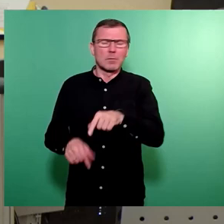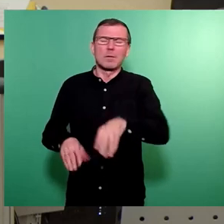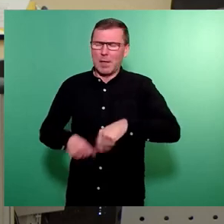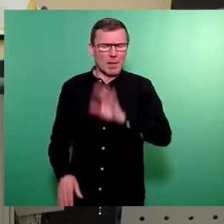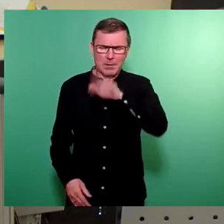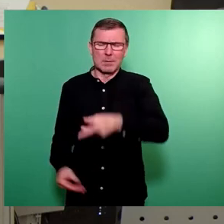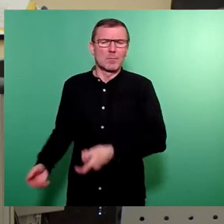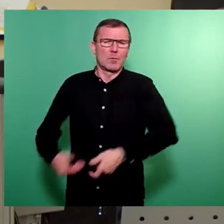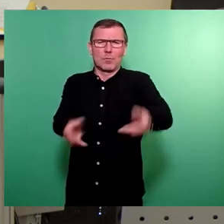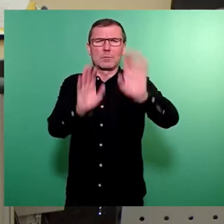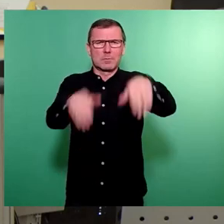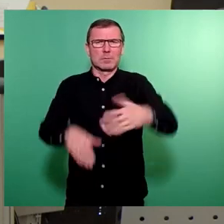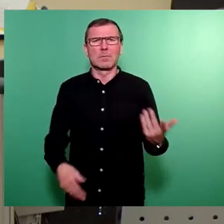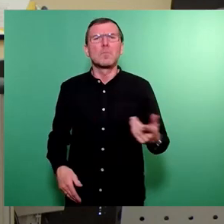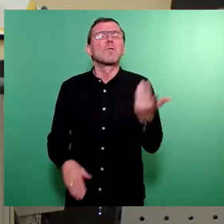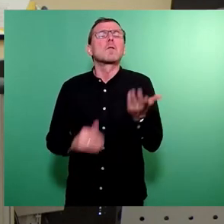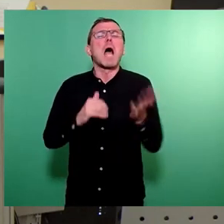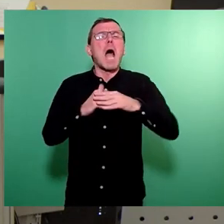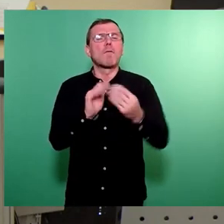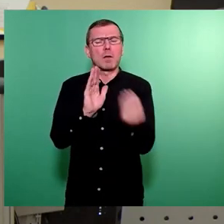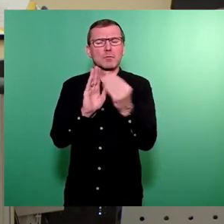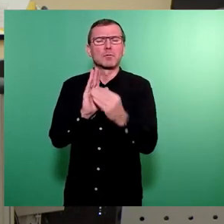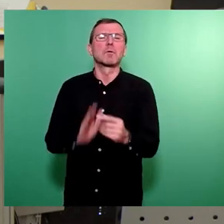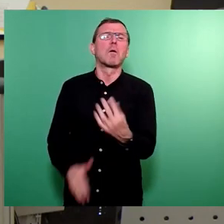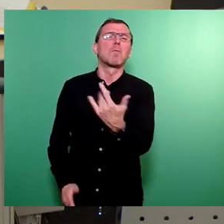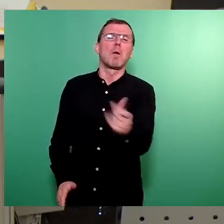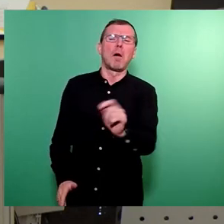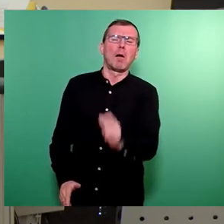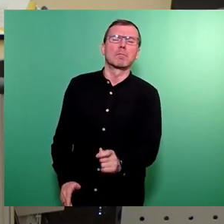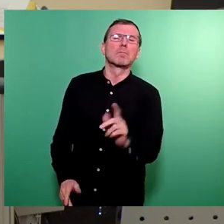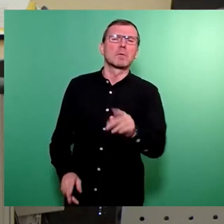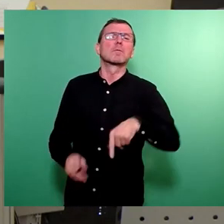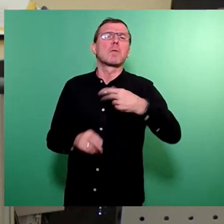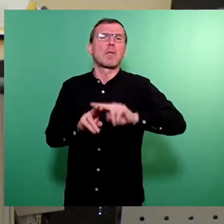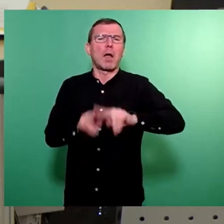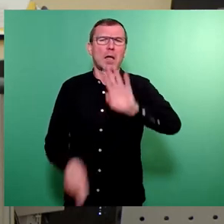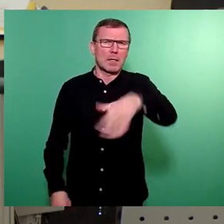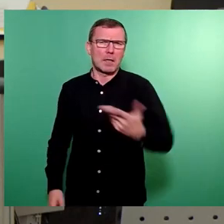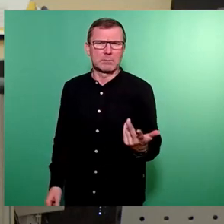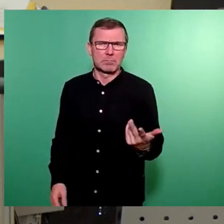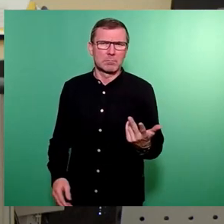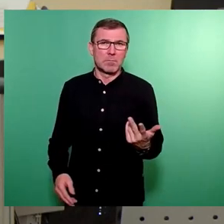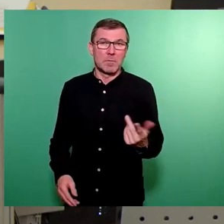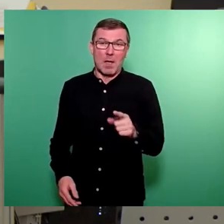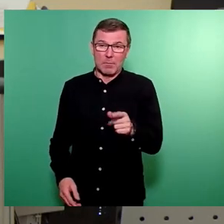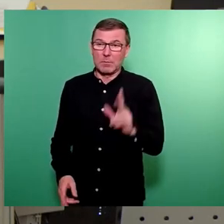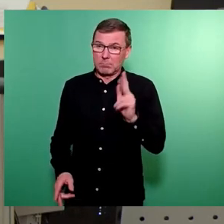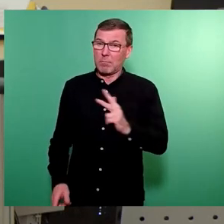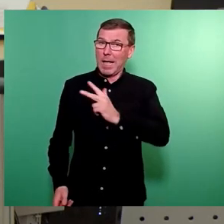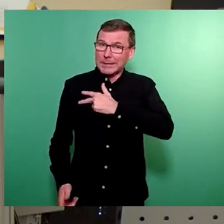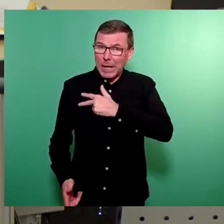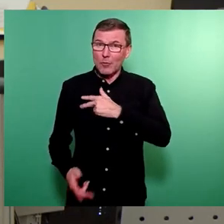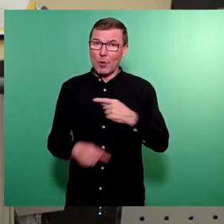möglicherweise Auflagen genehmigen. Und die Verkleinigkeiten können wir im Nachgang regeln. Ob das eine sehr seriöse Herangehensweise